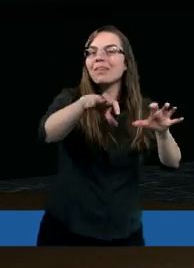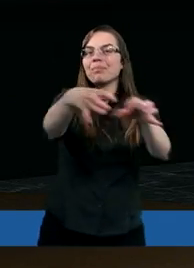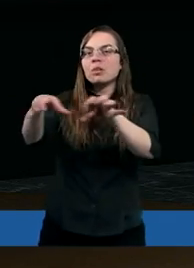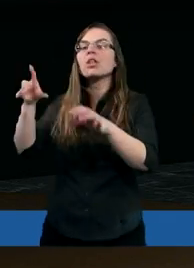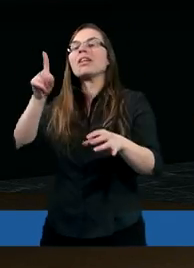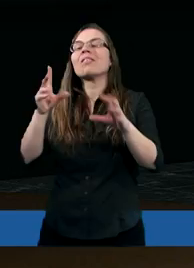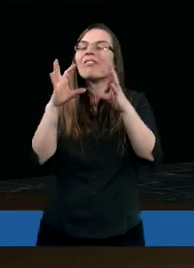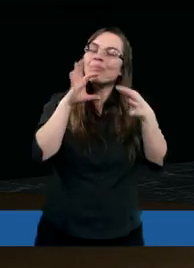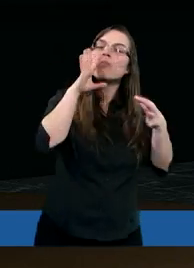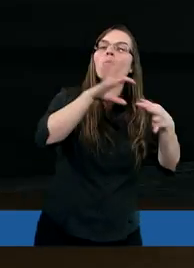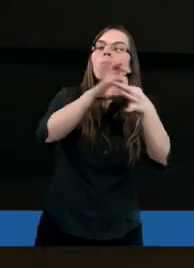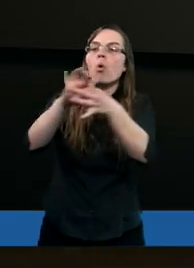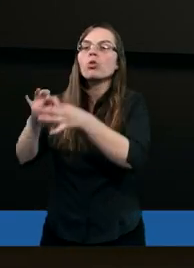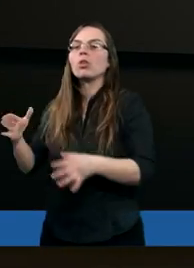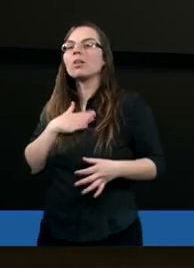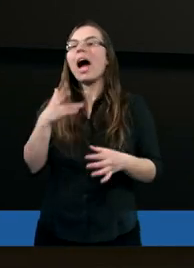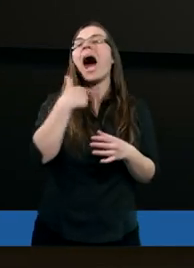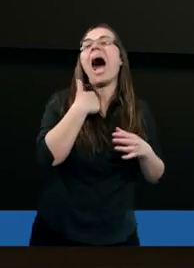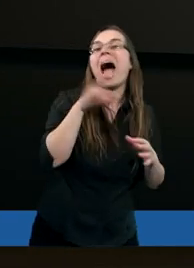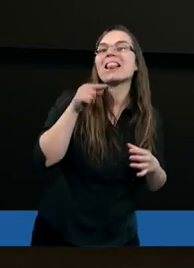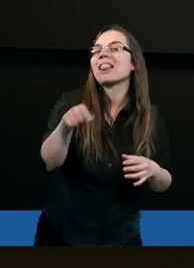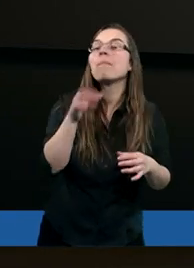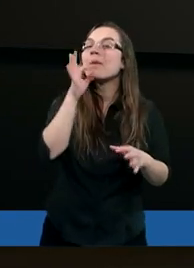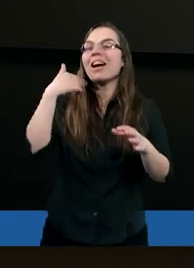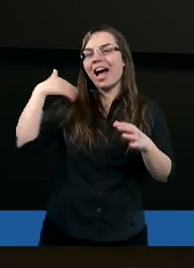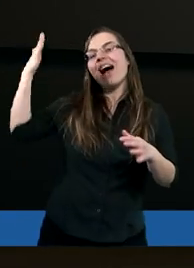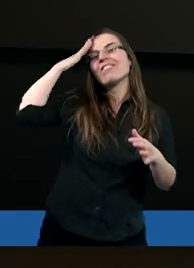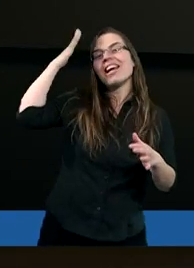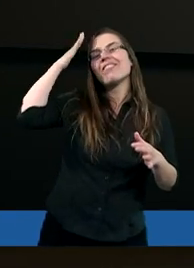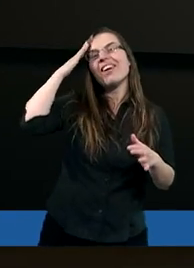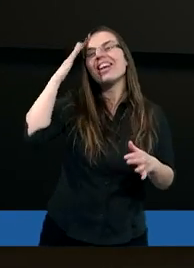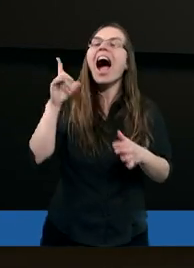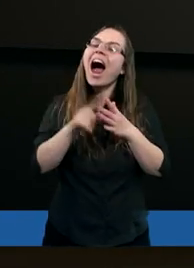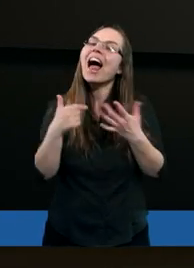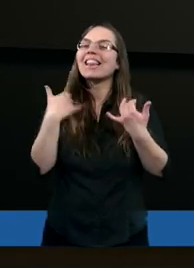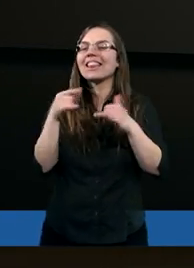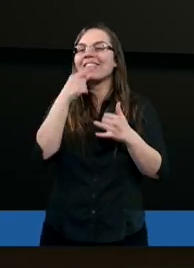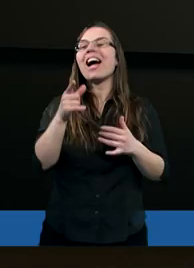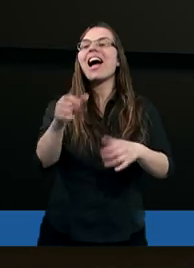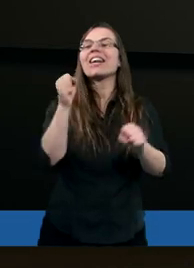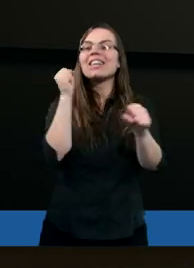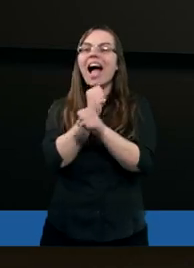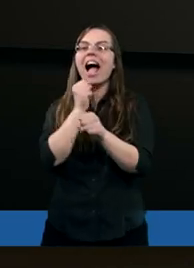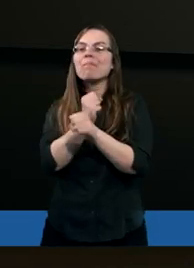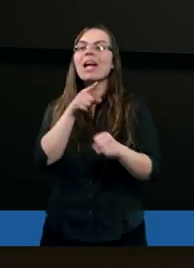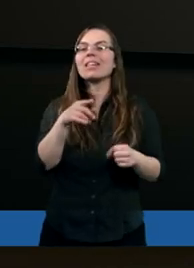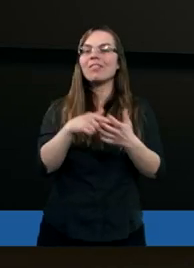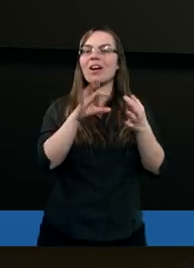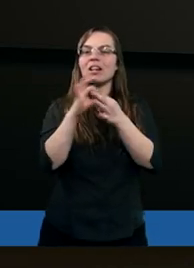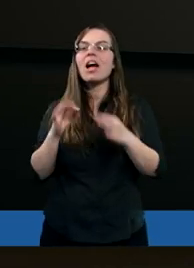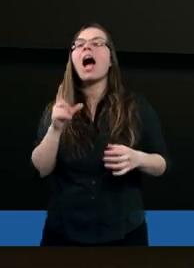stoi. To jakby Kościół stoi. Licznie, ale ja nie o to pytałem. Ja wiem, tylko mi chodzi o te kamienie. To jest unik.